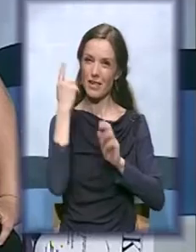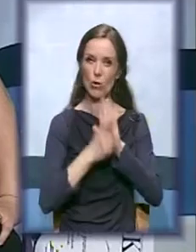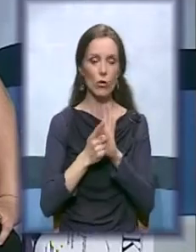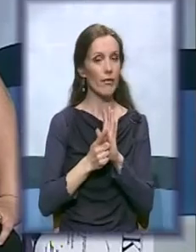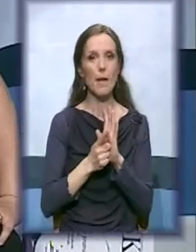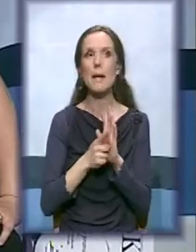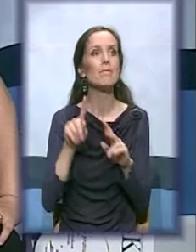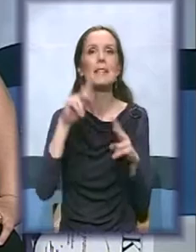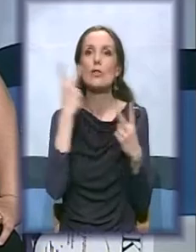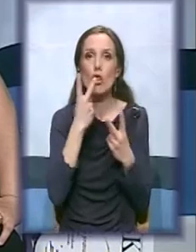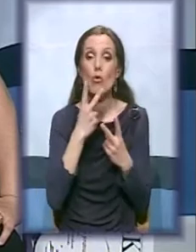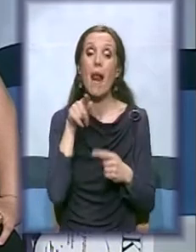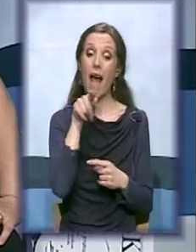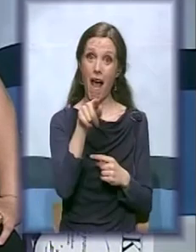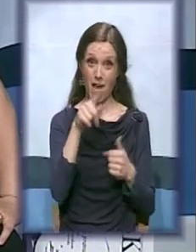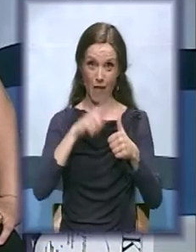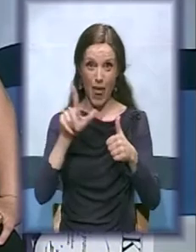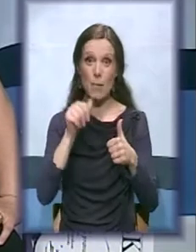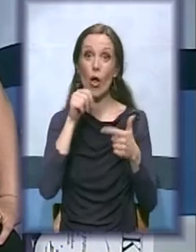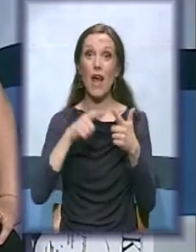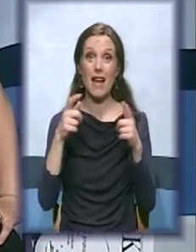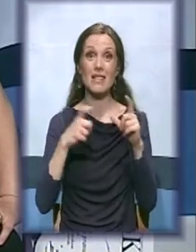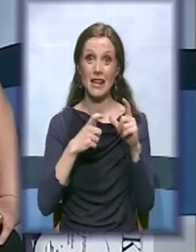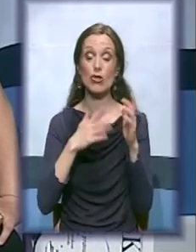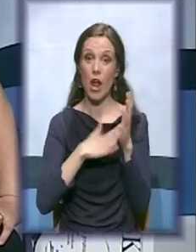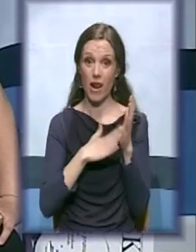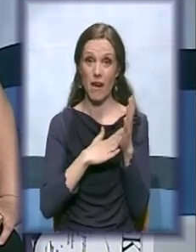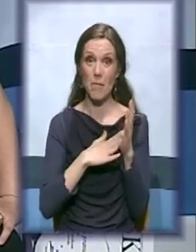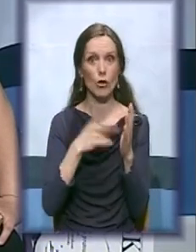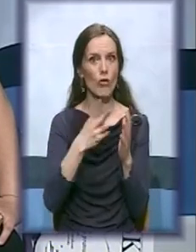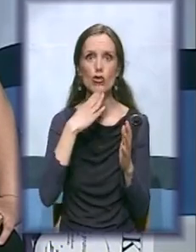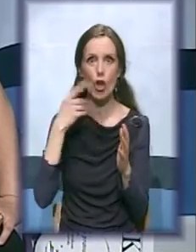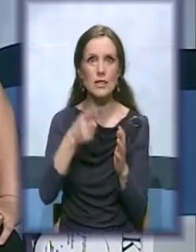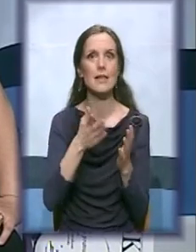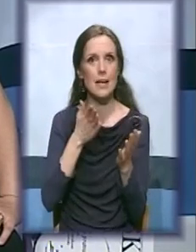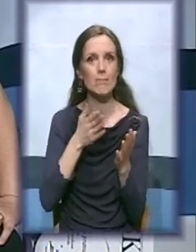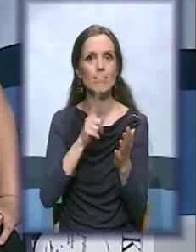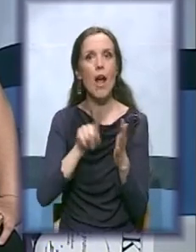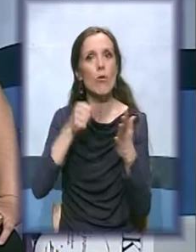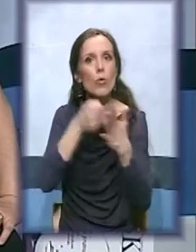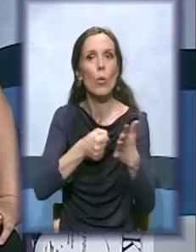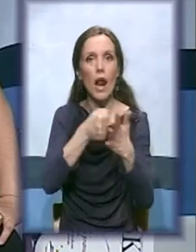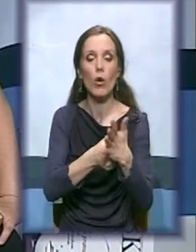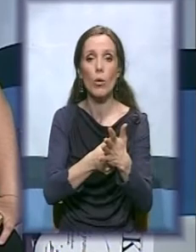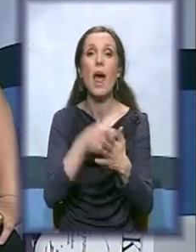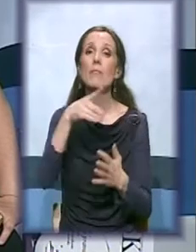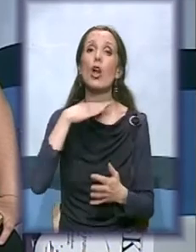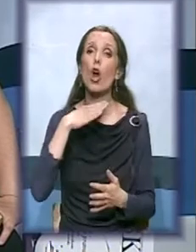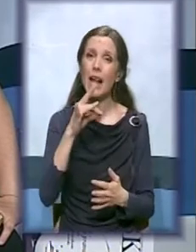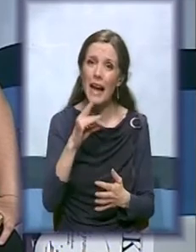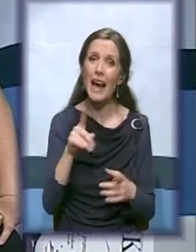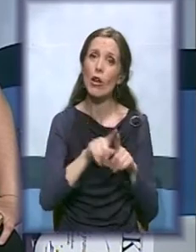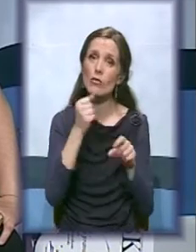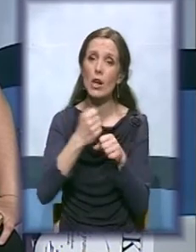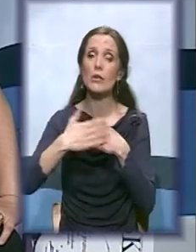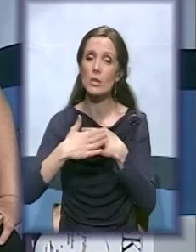žestoko ste gurale. Navela sam Gordon Rajko, navela sam ono što su radili u Seranji. Bojim se